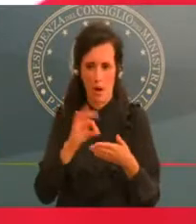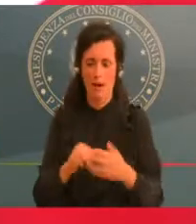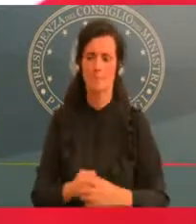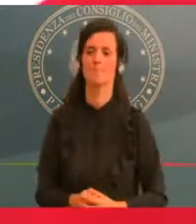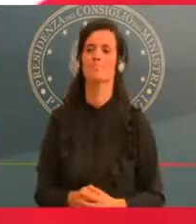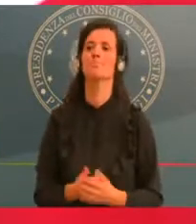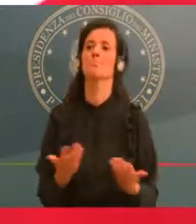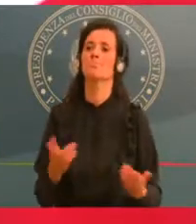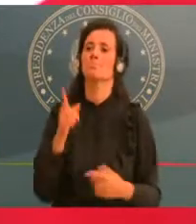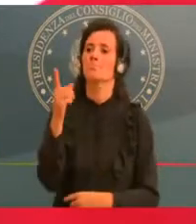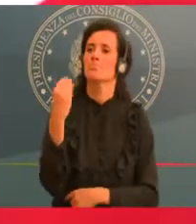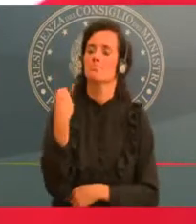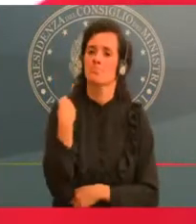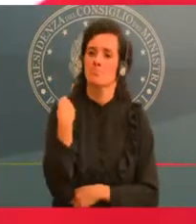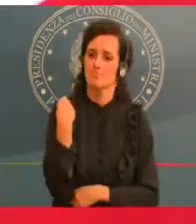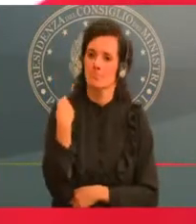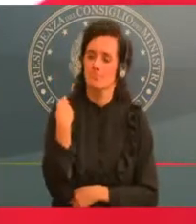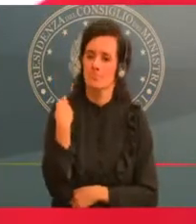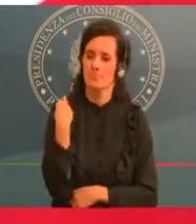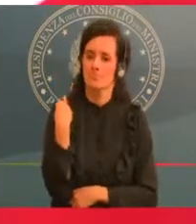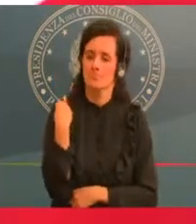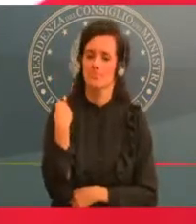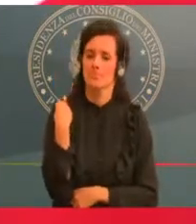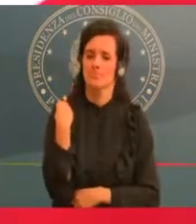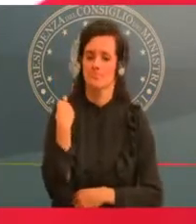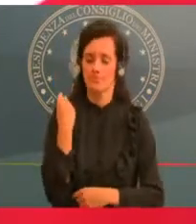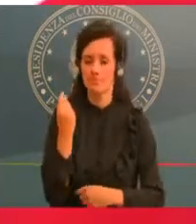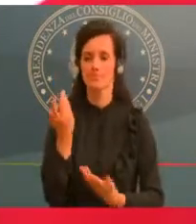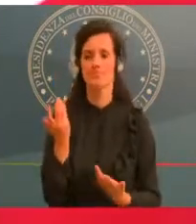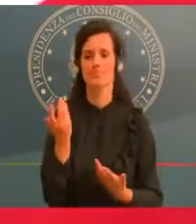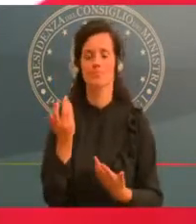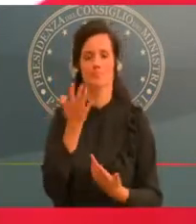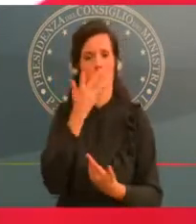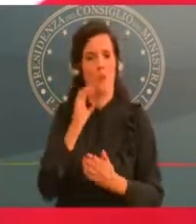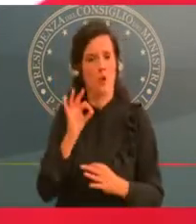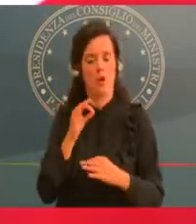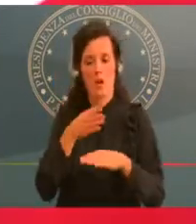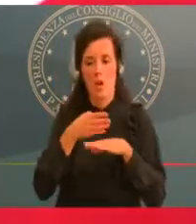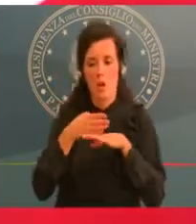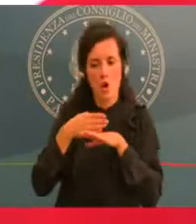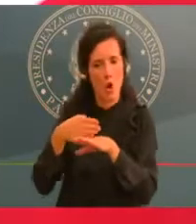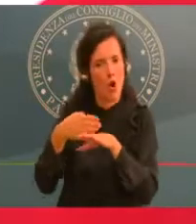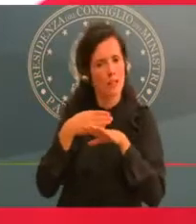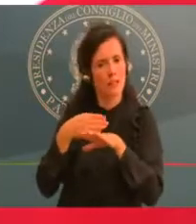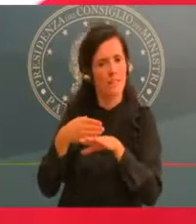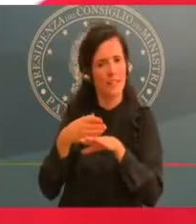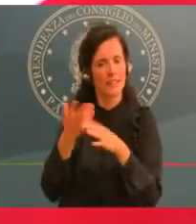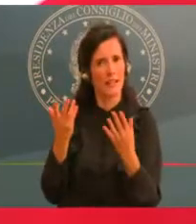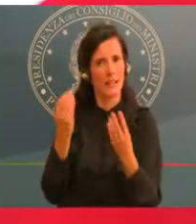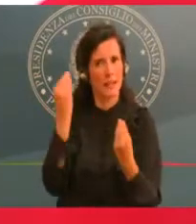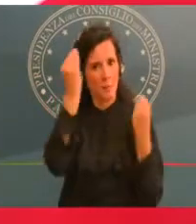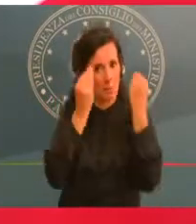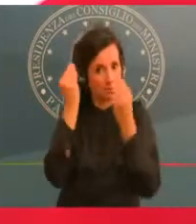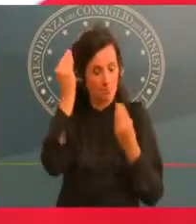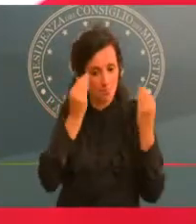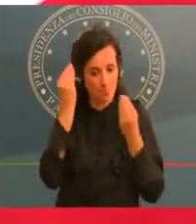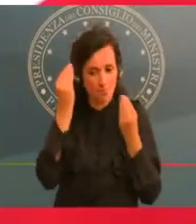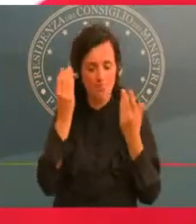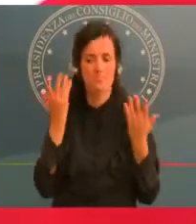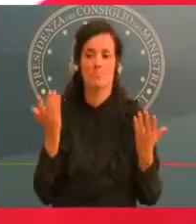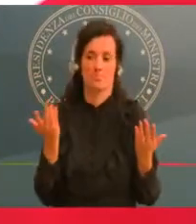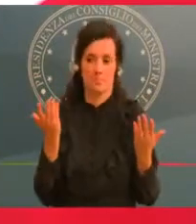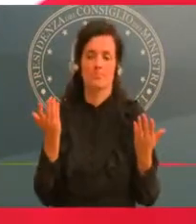che peraltro la ricavo anche da un forte da una forte